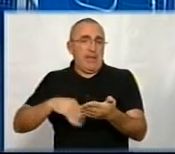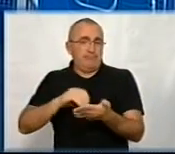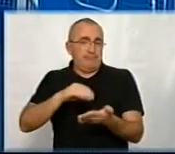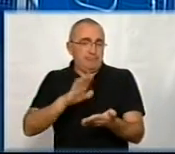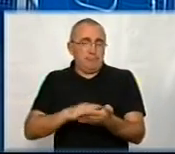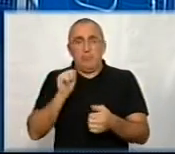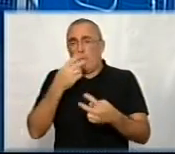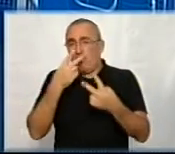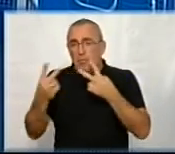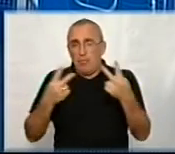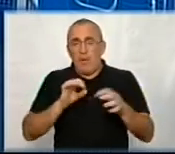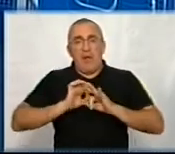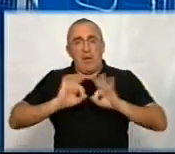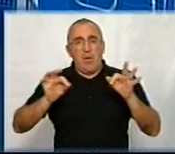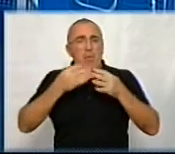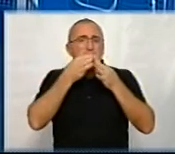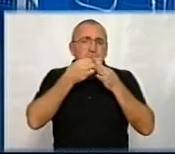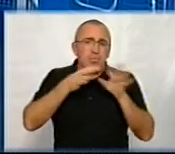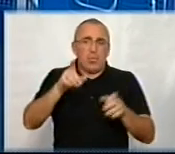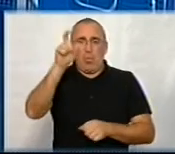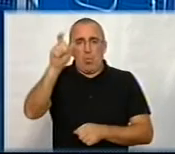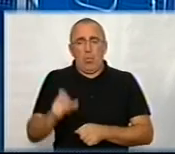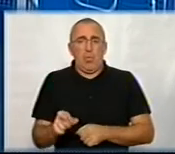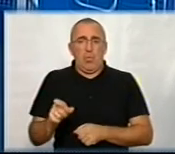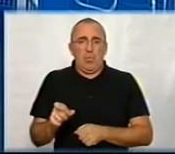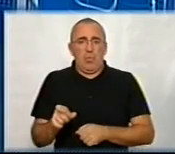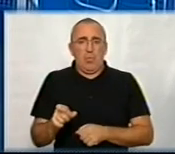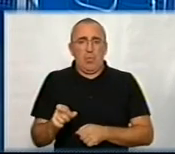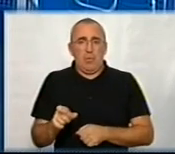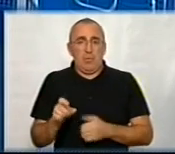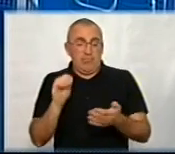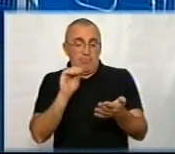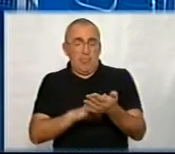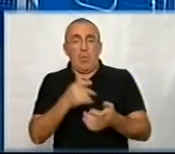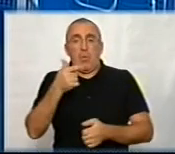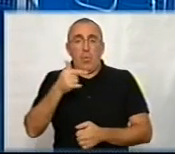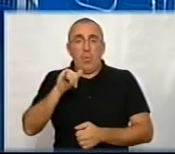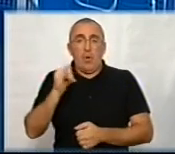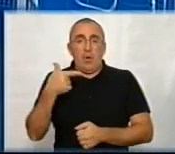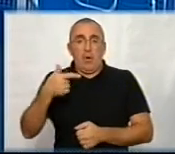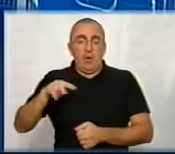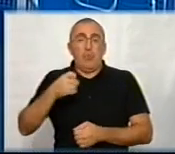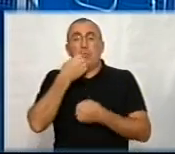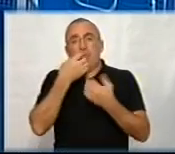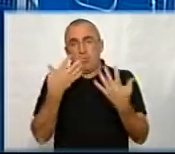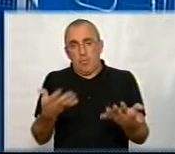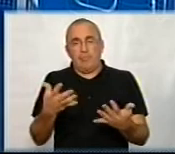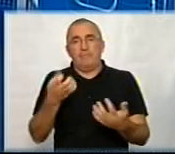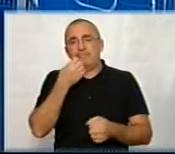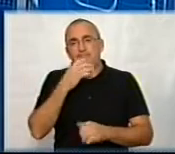подивитися інформацію про будь-яку людину, просто забивши його в гугл. Добре, дякую.